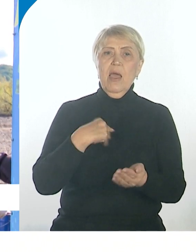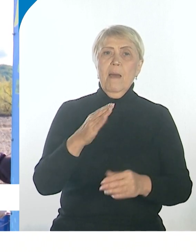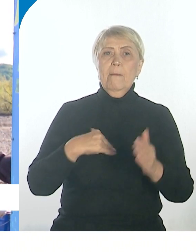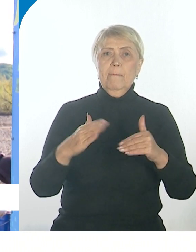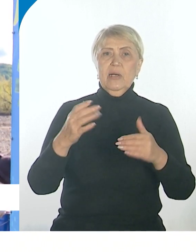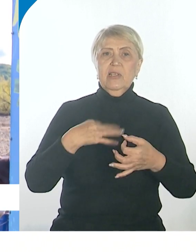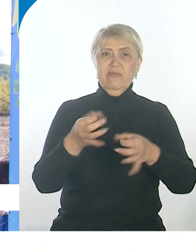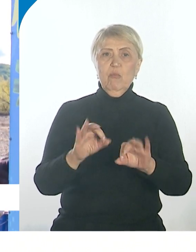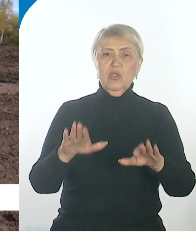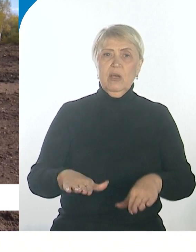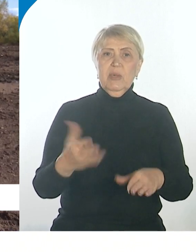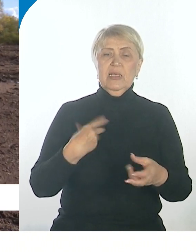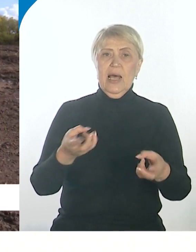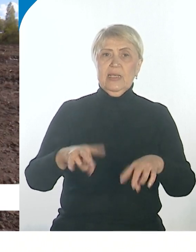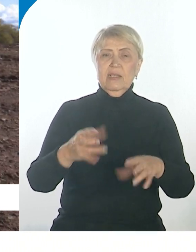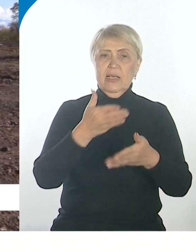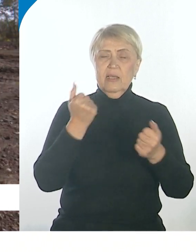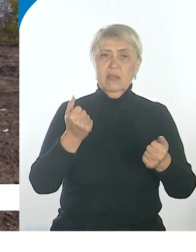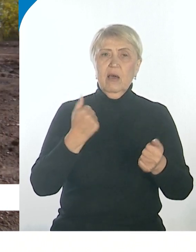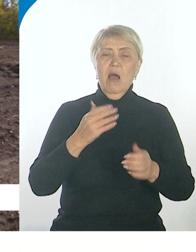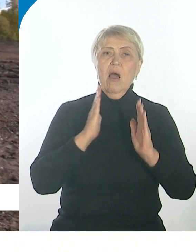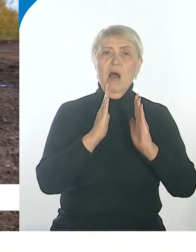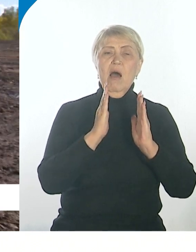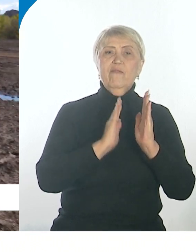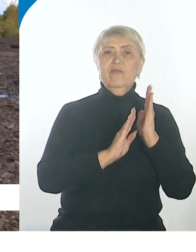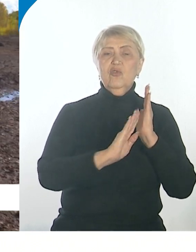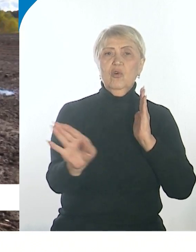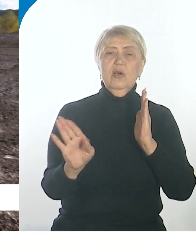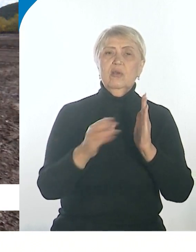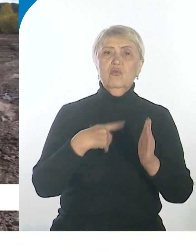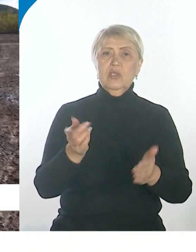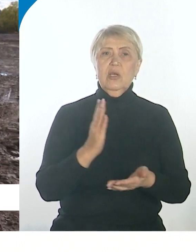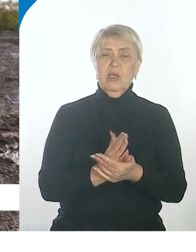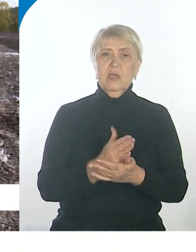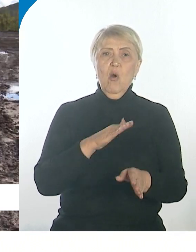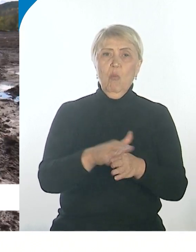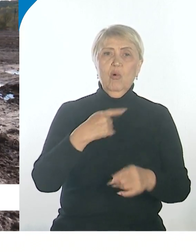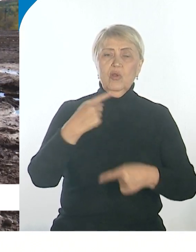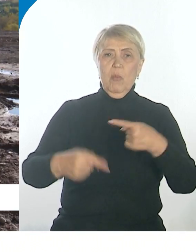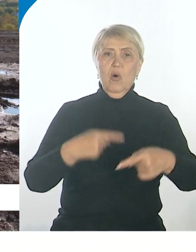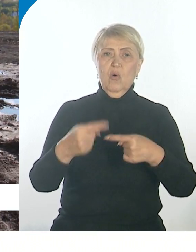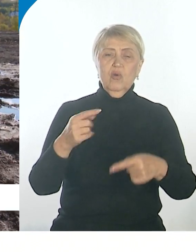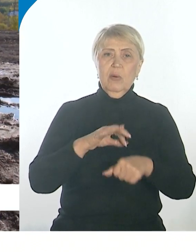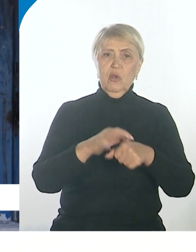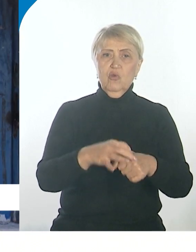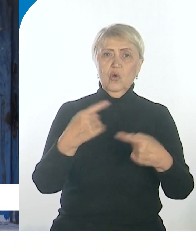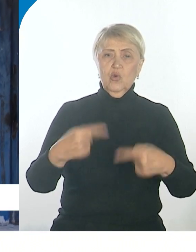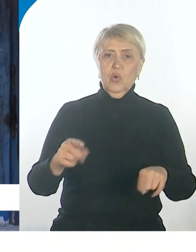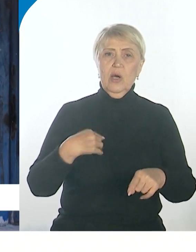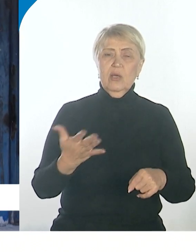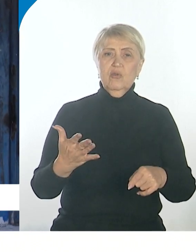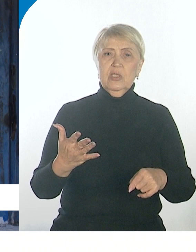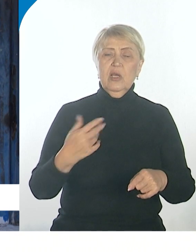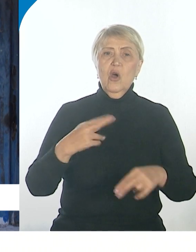свободных мест не остается. А вдоль Березовского шоссе в Краснофлотском районе полным ходом идет уже другая стройка. Приют для